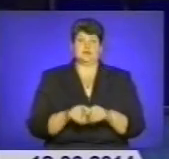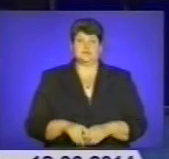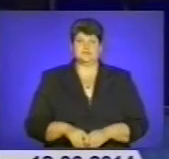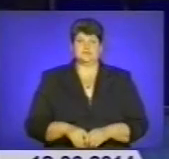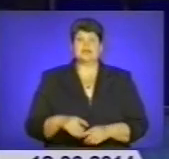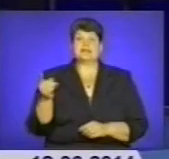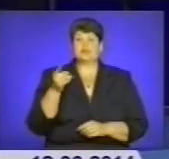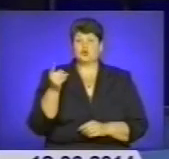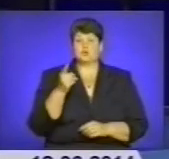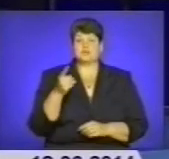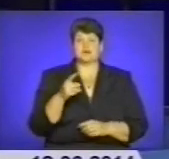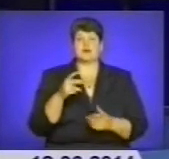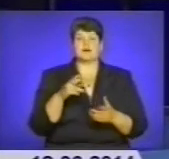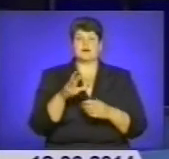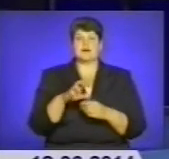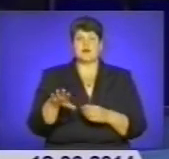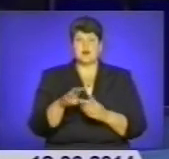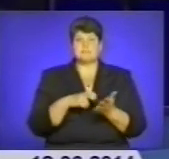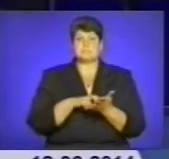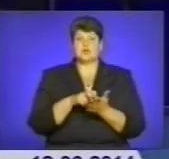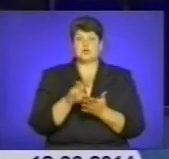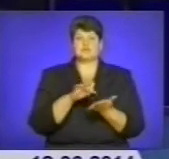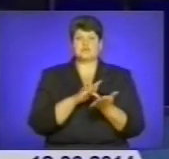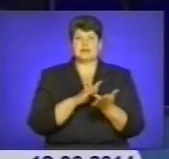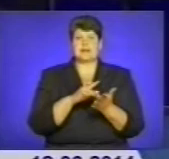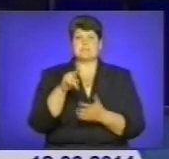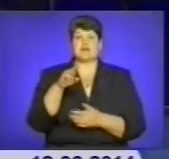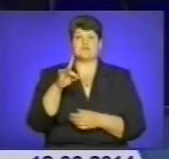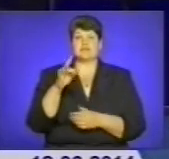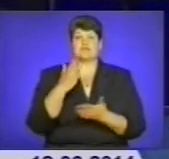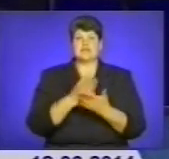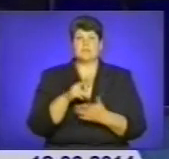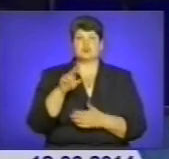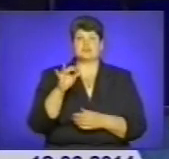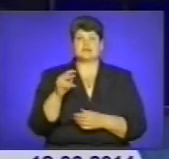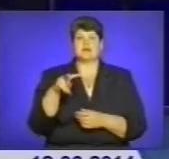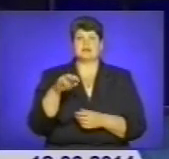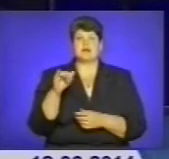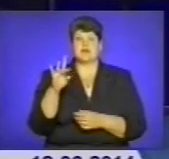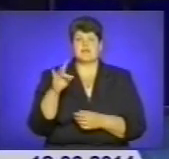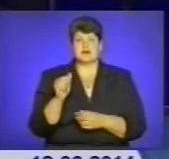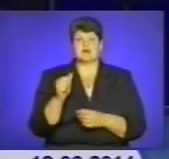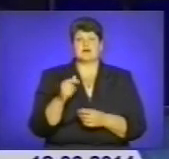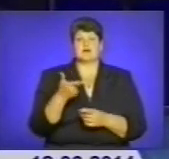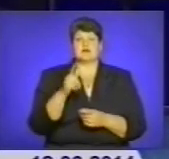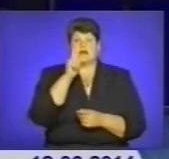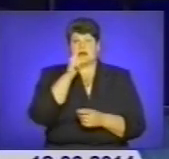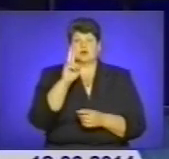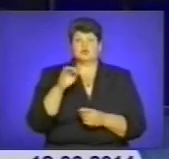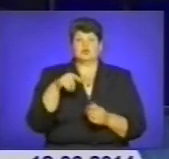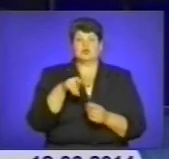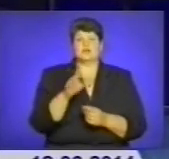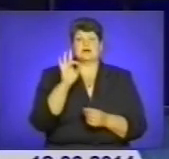Тернопільщина – край паломницького туризму. Для православних святиною є почаєська лавра, рикокатолики йдуть до Зерваниці. Римокатолики